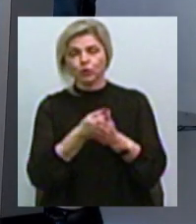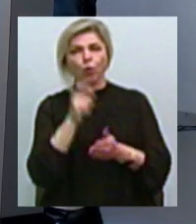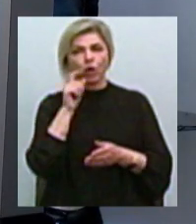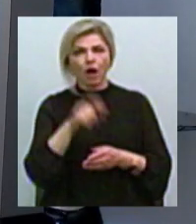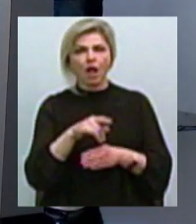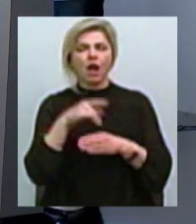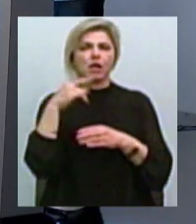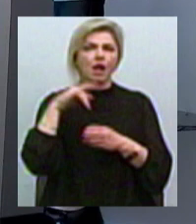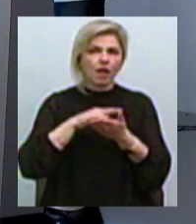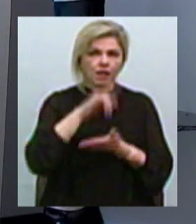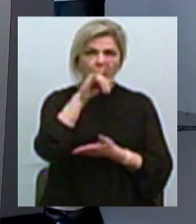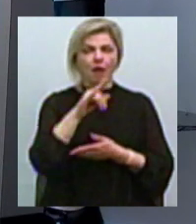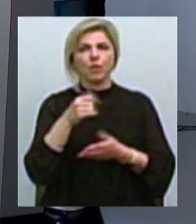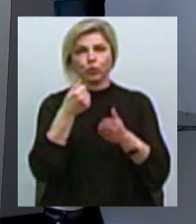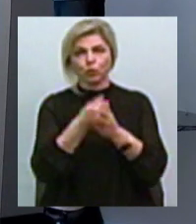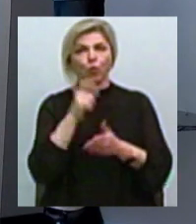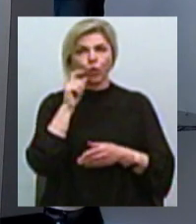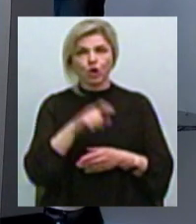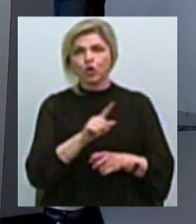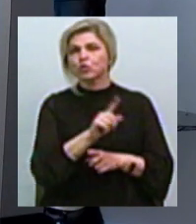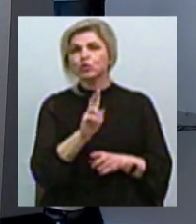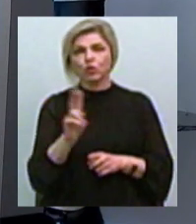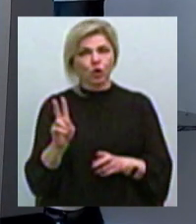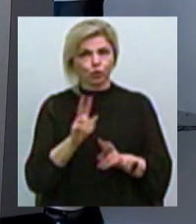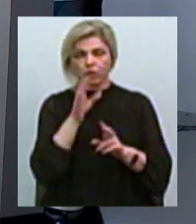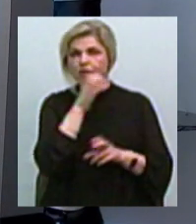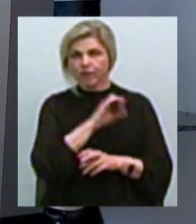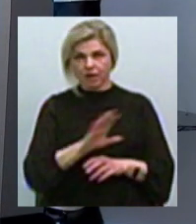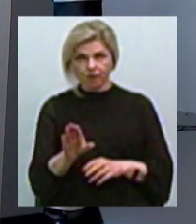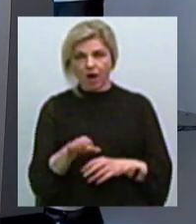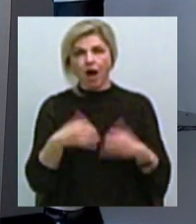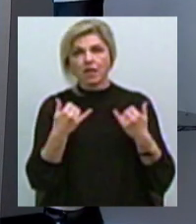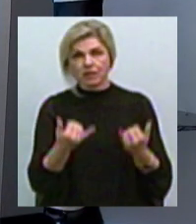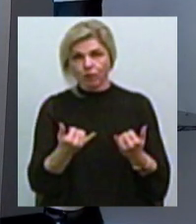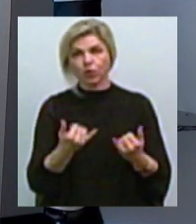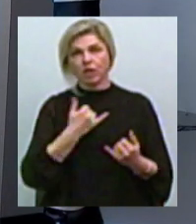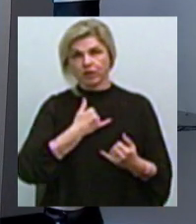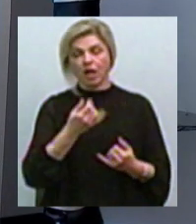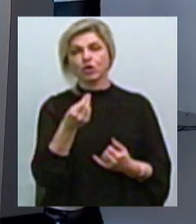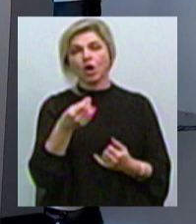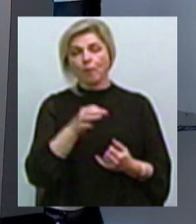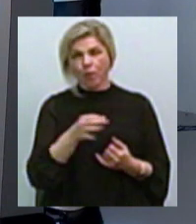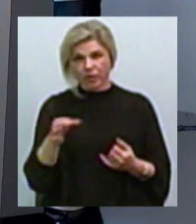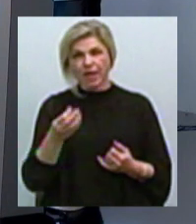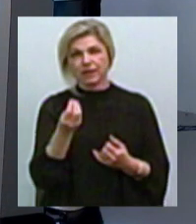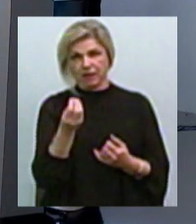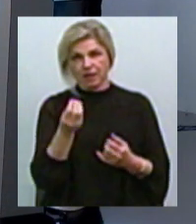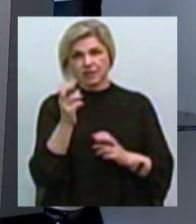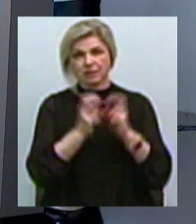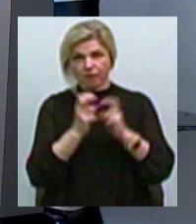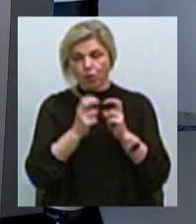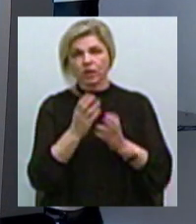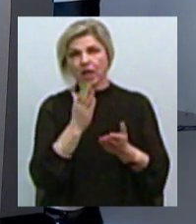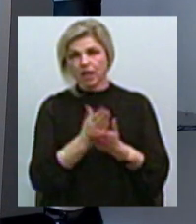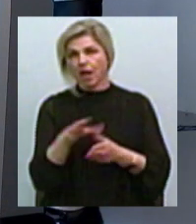автомобілями та всім чим, щоб ніхто не вкрав А сьогодні у нас банкнотно-манетний двір Національного банку України Має всі